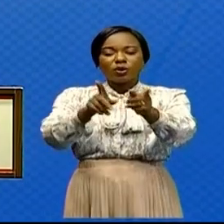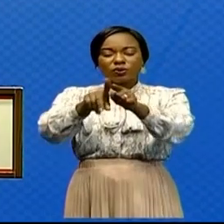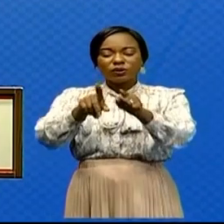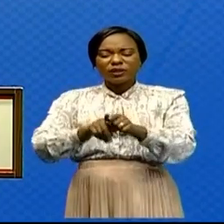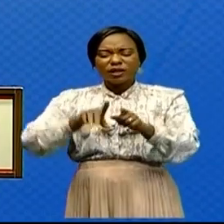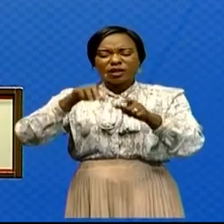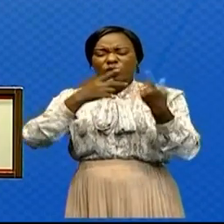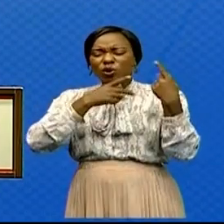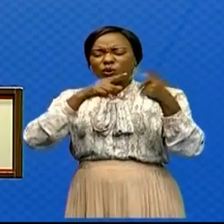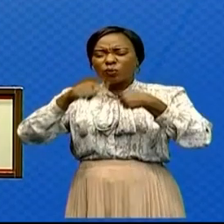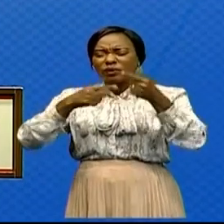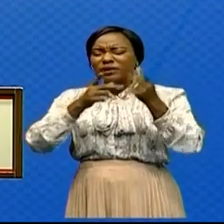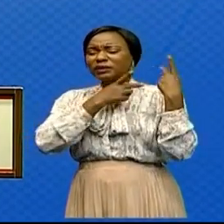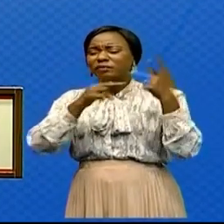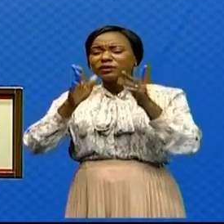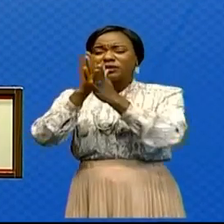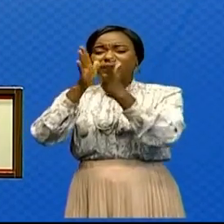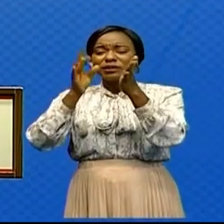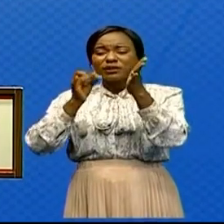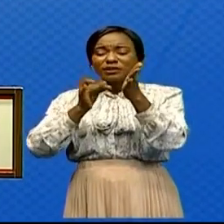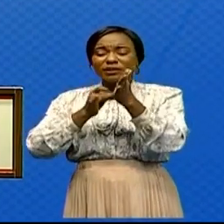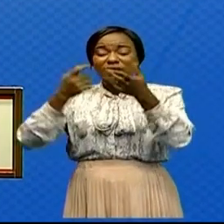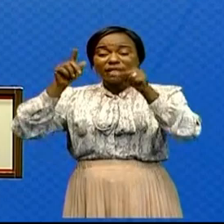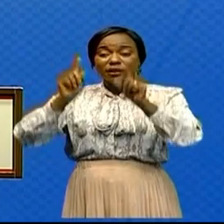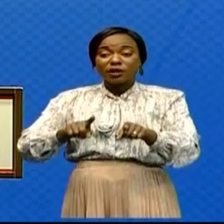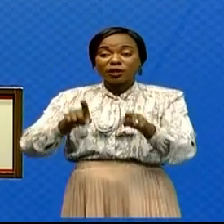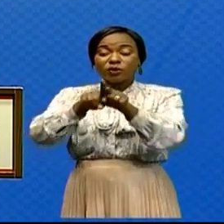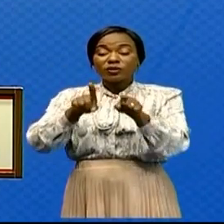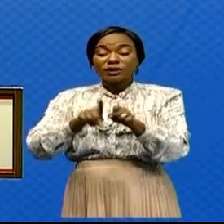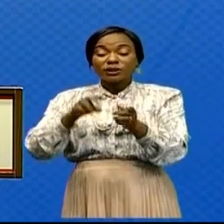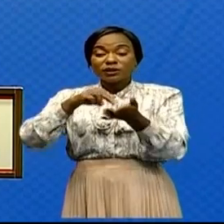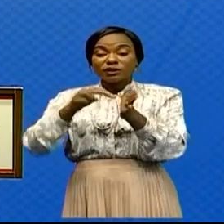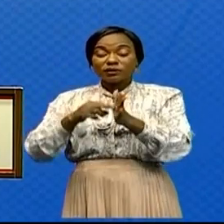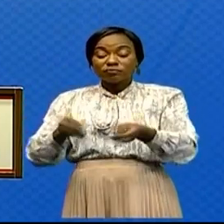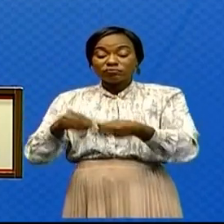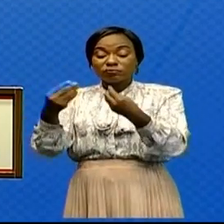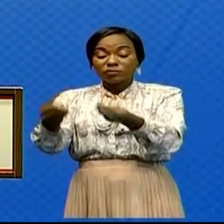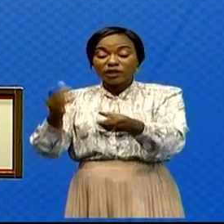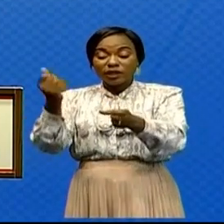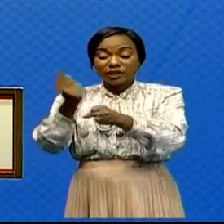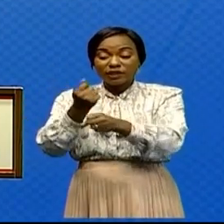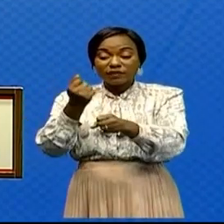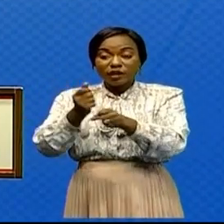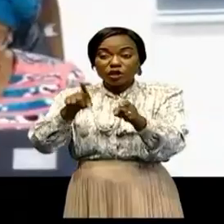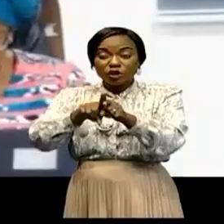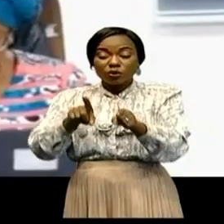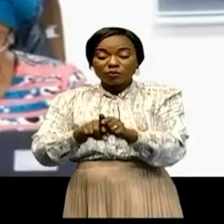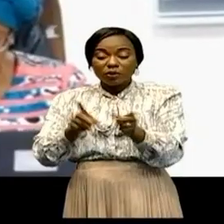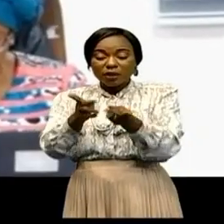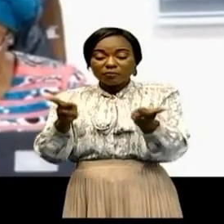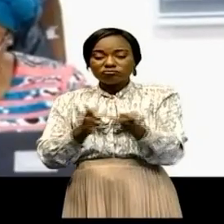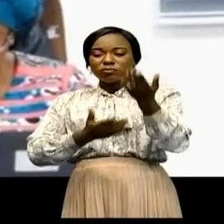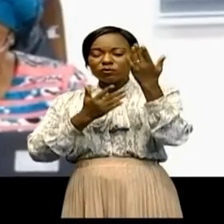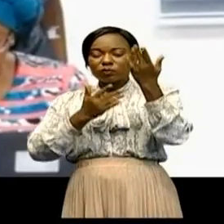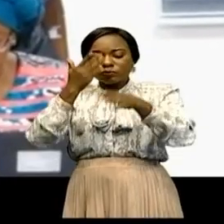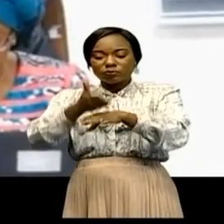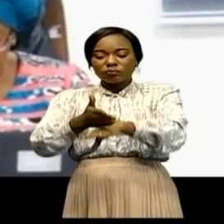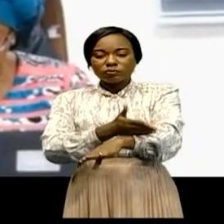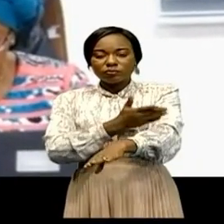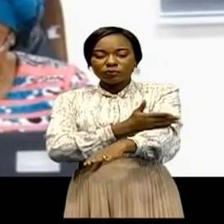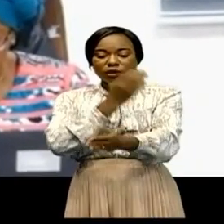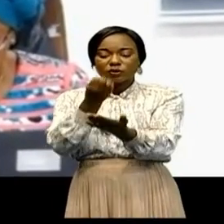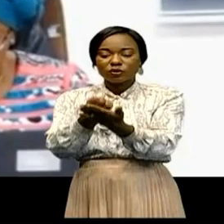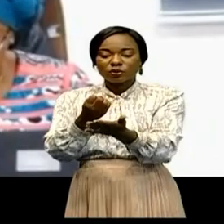ans, concrétise la volonté du gouvernement de placer l'emploi comme l'évier transversal pour la croissance économique,